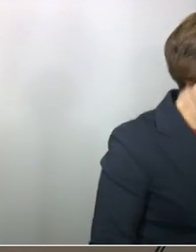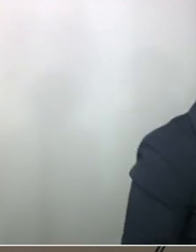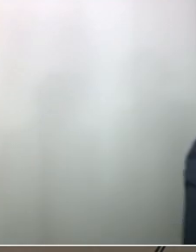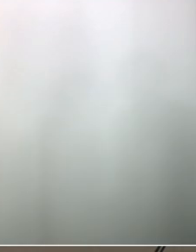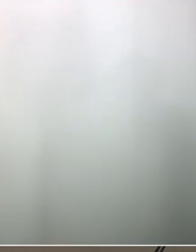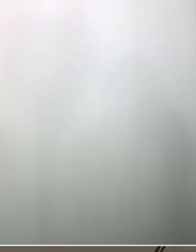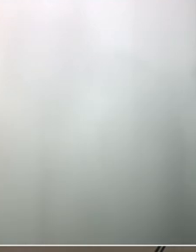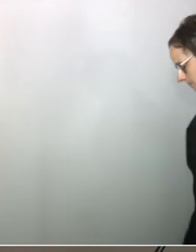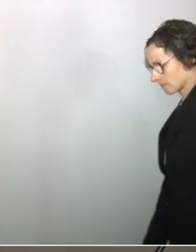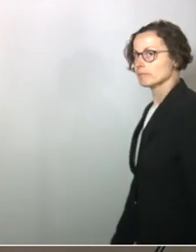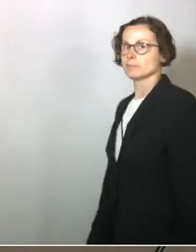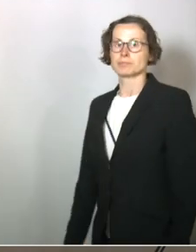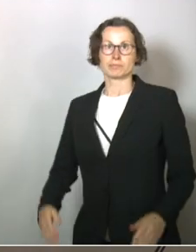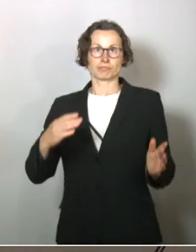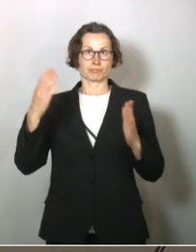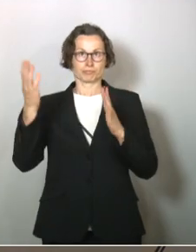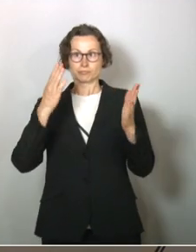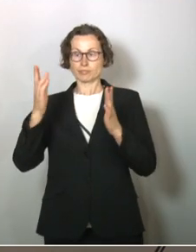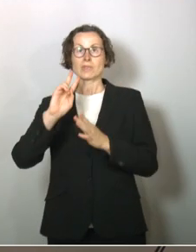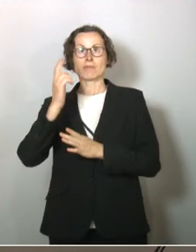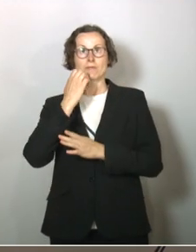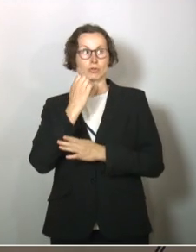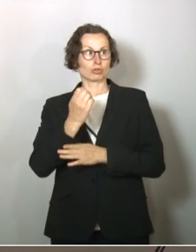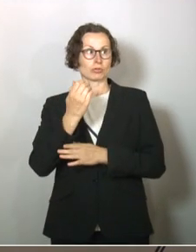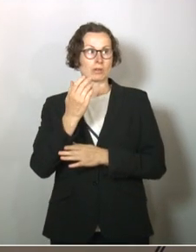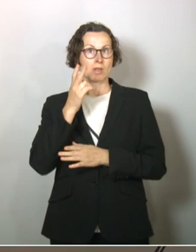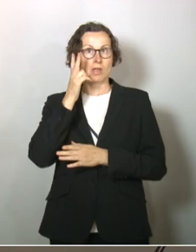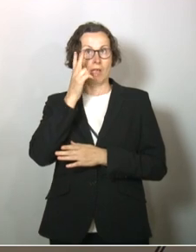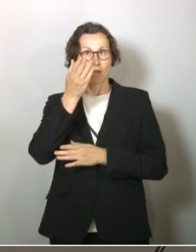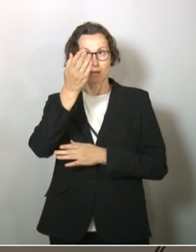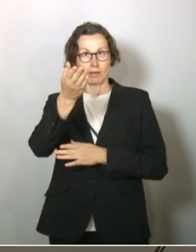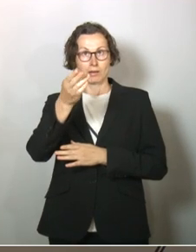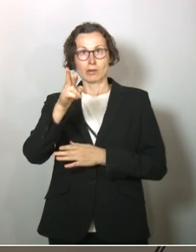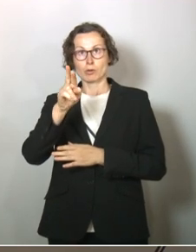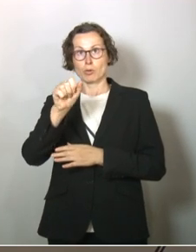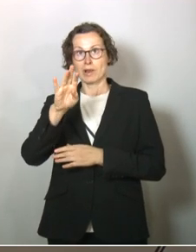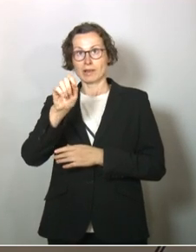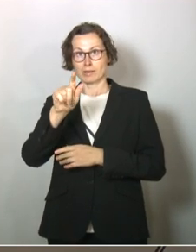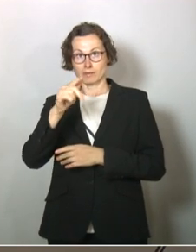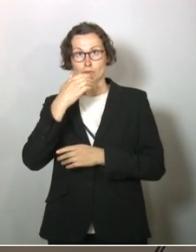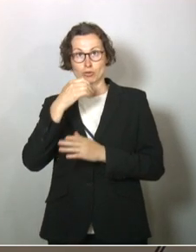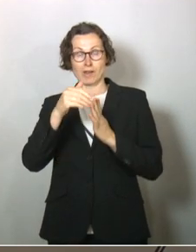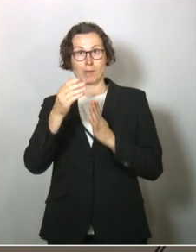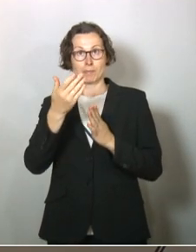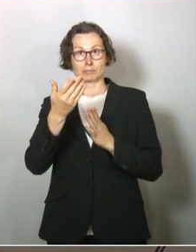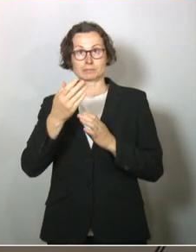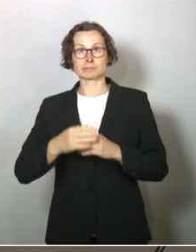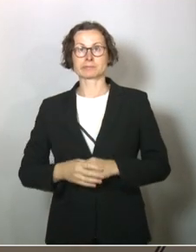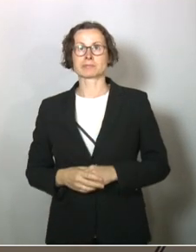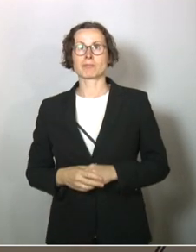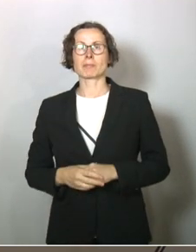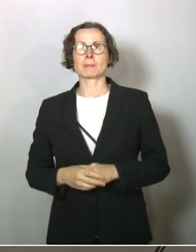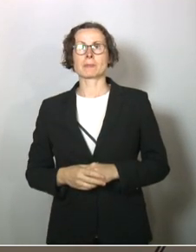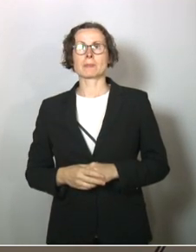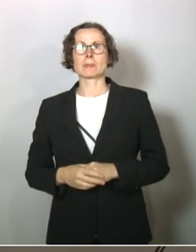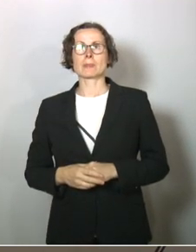Vielen Dank. Ich weiß nicht, wer weitermachen möchte. Möchten Sie vielleicht weitermachen? Professor Lieder-Römerlein? Möchten Sie weitermachen? Mit dem